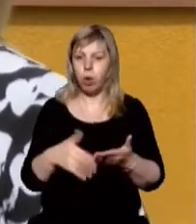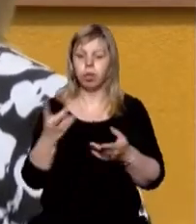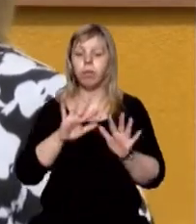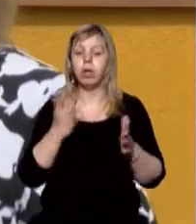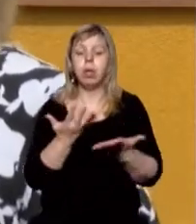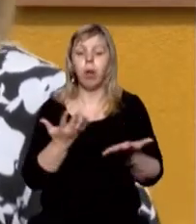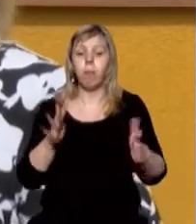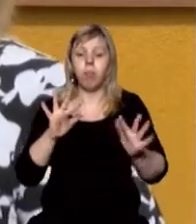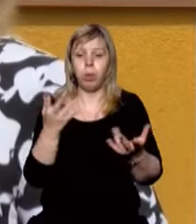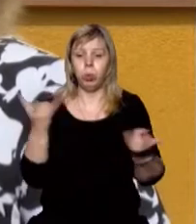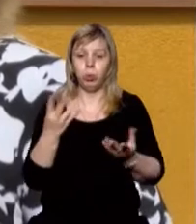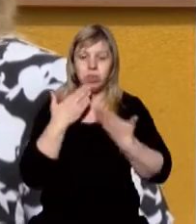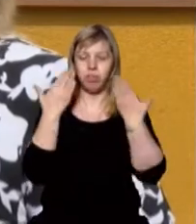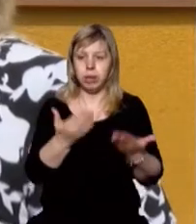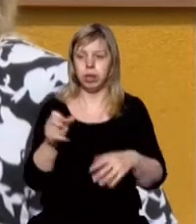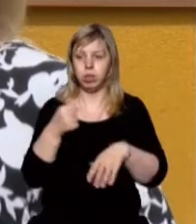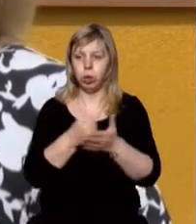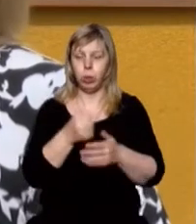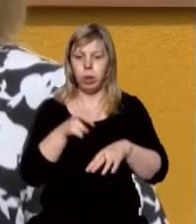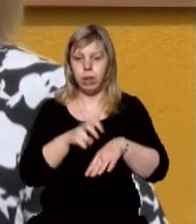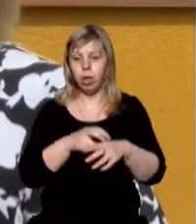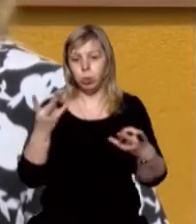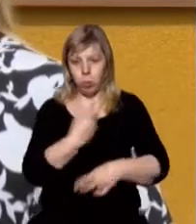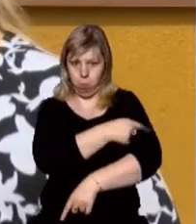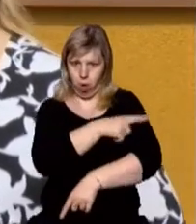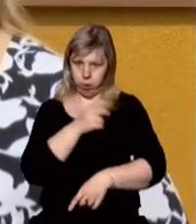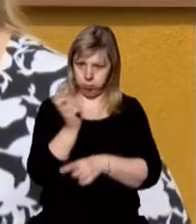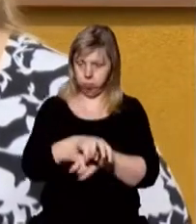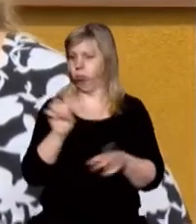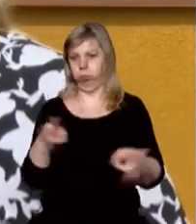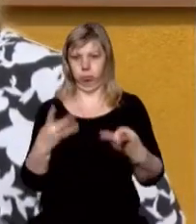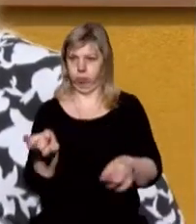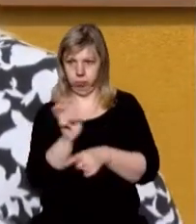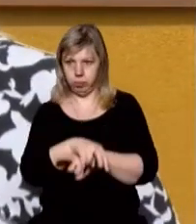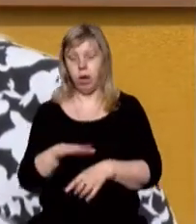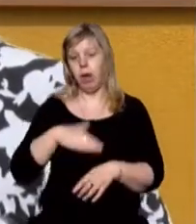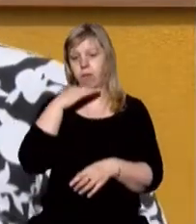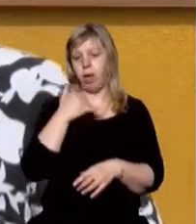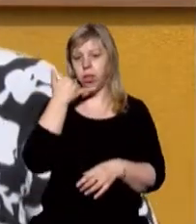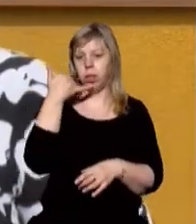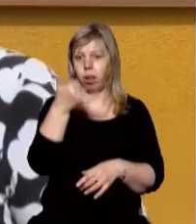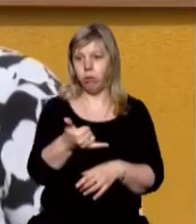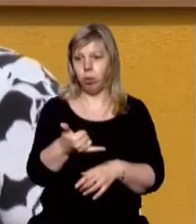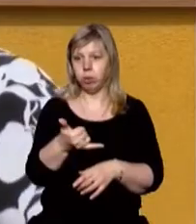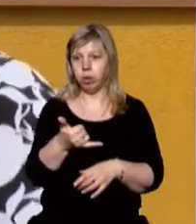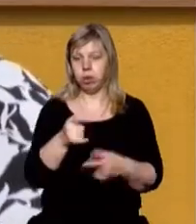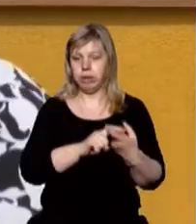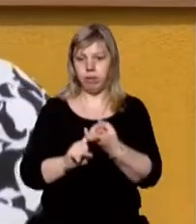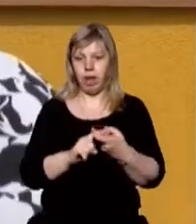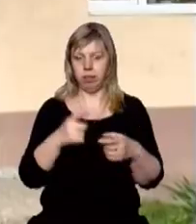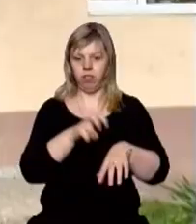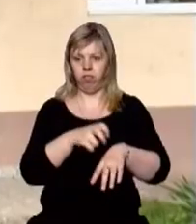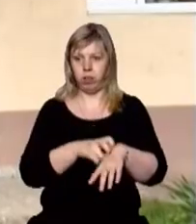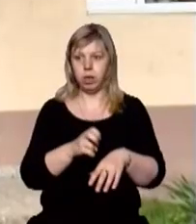звертатися до лікаря, чи потрібно йти в поліклініку, чи не потрібно, чи достатньо телефонного зв'язку з